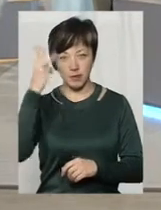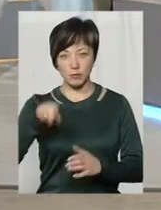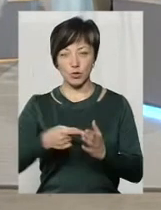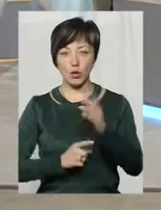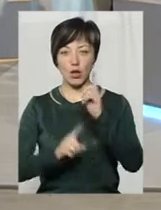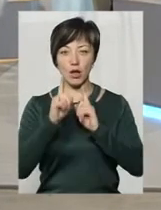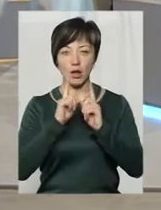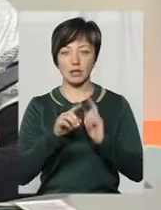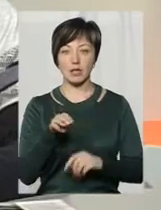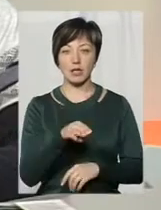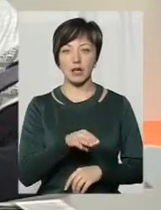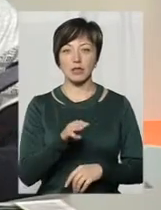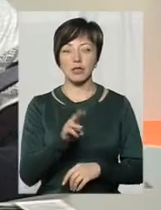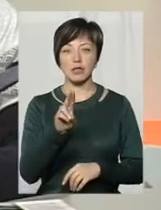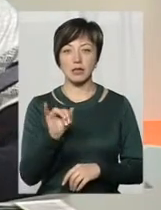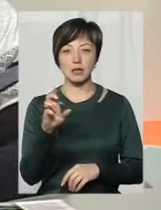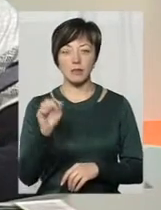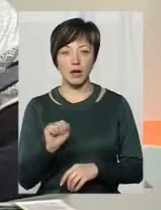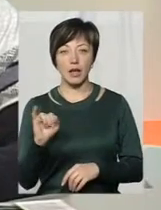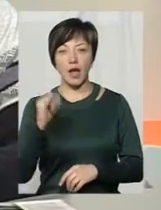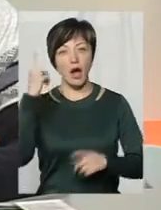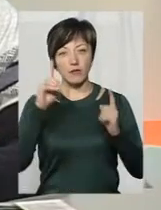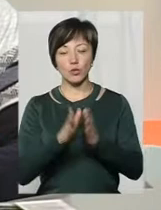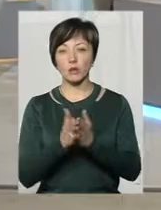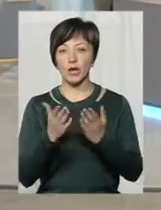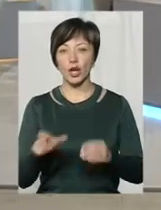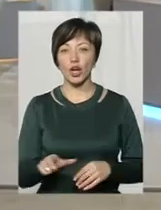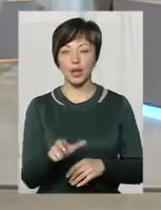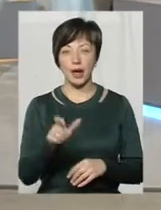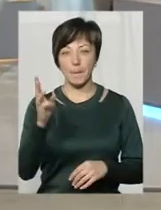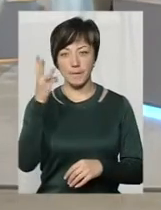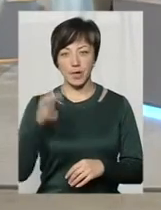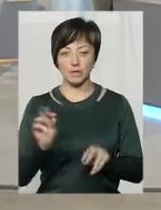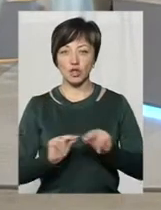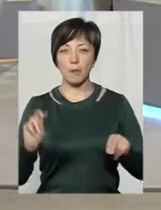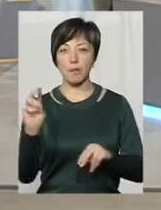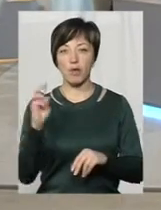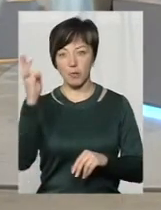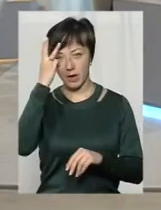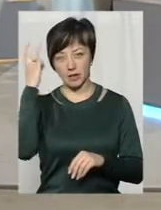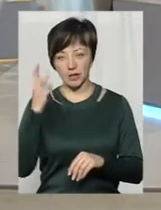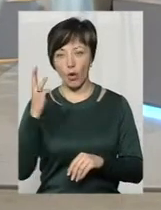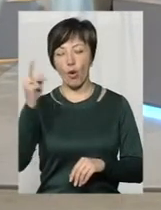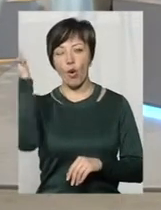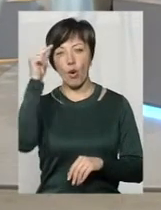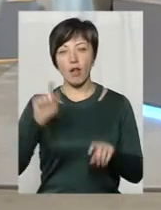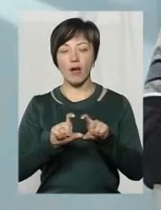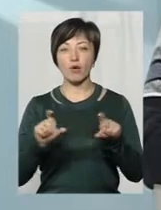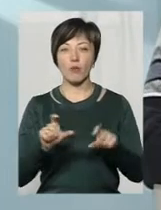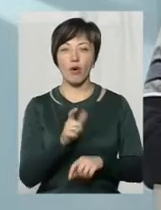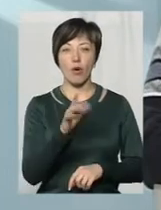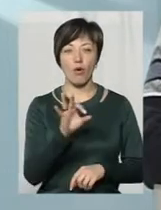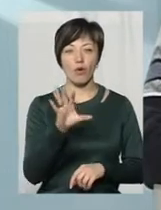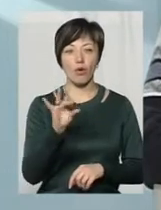міської ради Тетяною Цибу та автором книги «Ріки Хмельниччини» і вчителем біології Хмельницького колегіуму Валентином